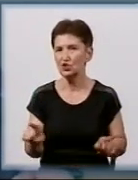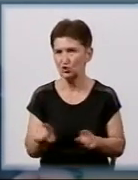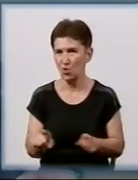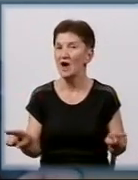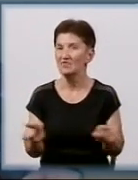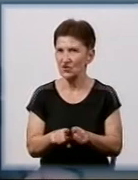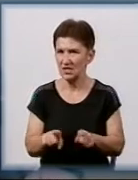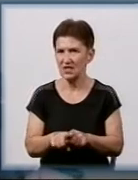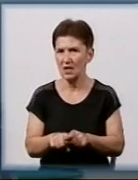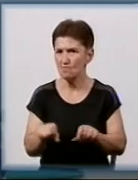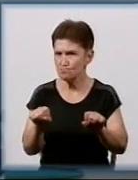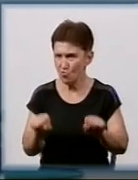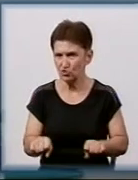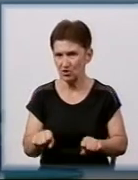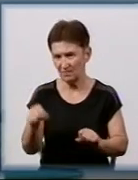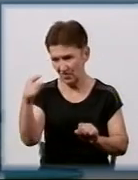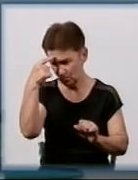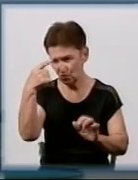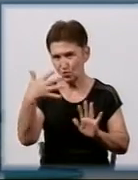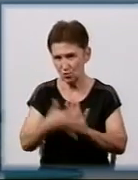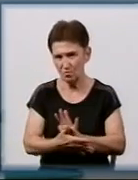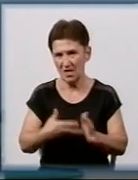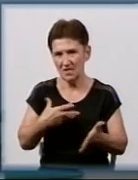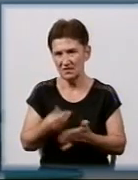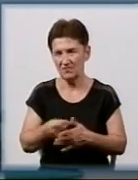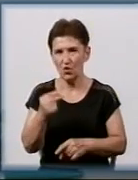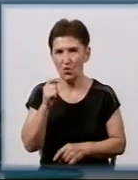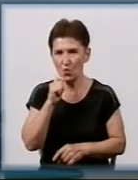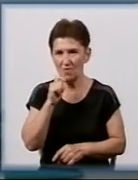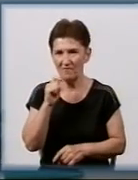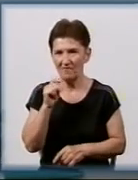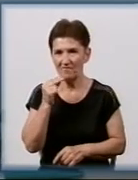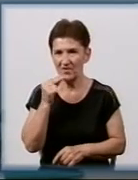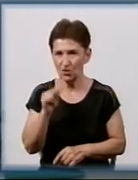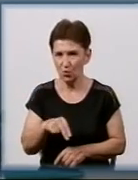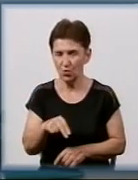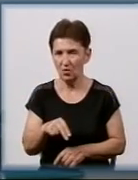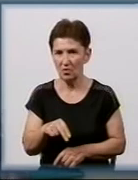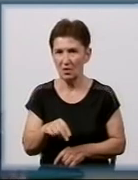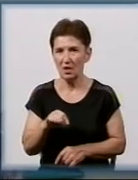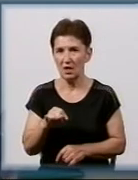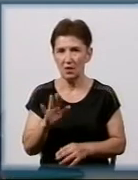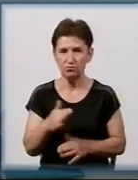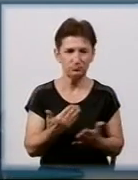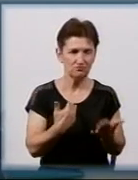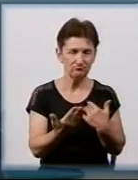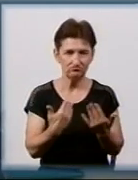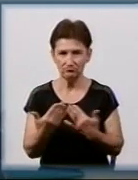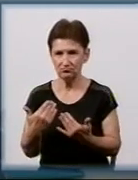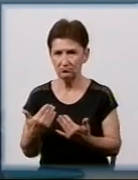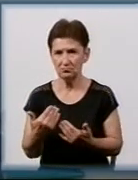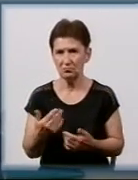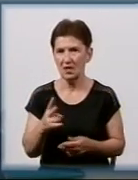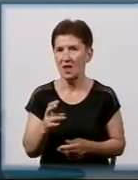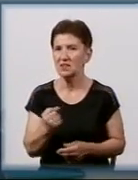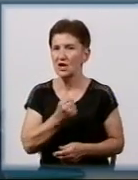ж таки, можливо, він зрозуміє свою вину і вийде на порозуміння з власниками цих квартир. Але,